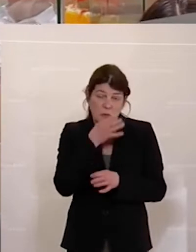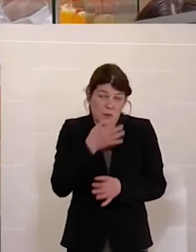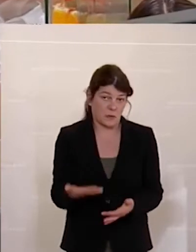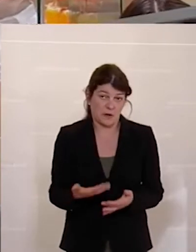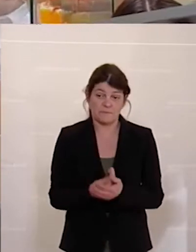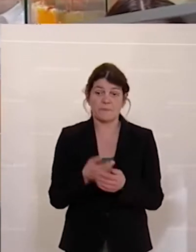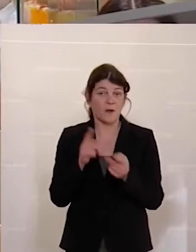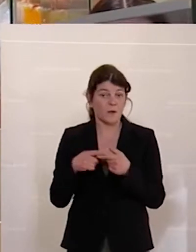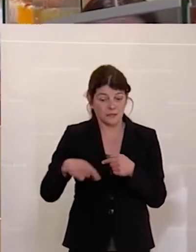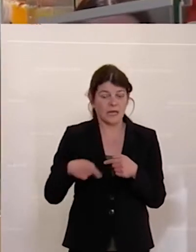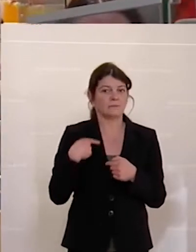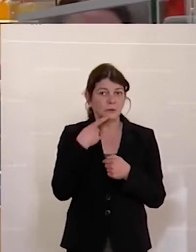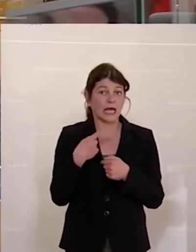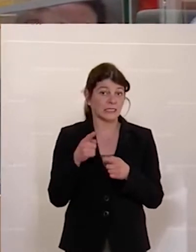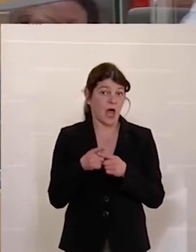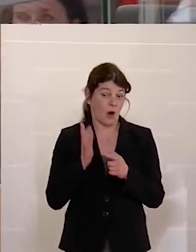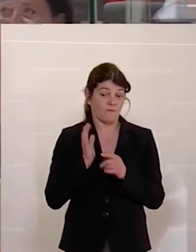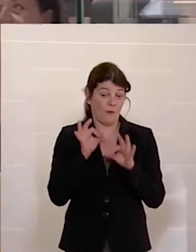diesen Tagen es gefährdet Leben.